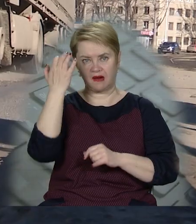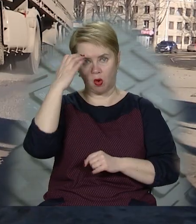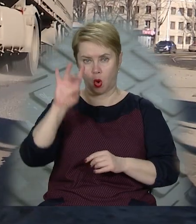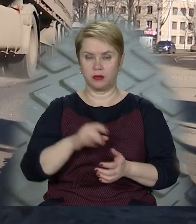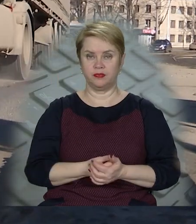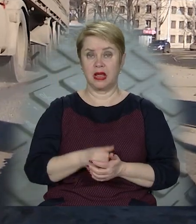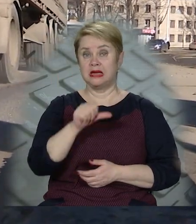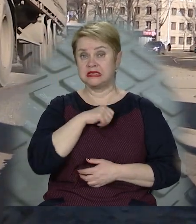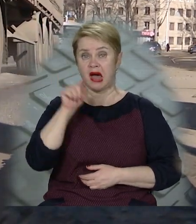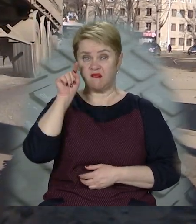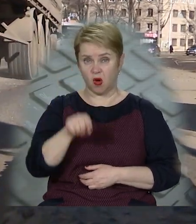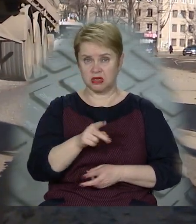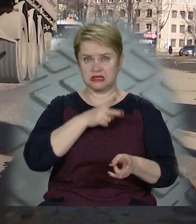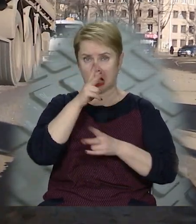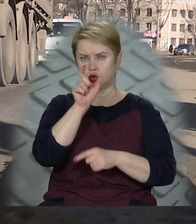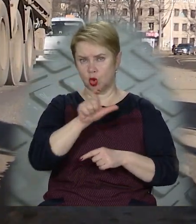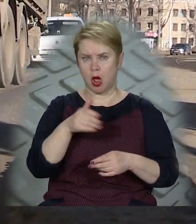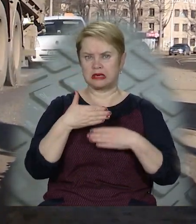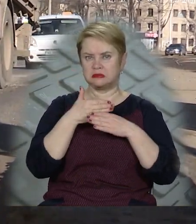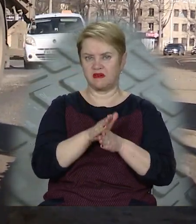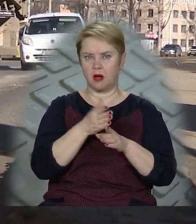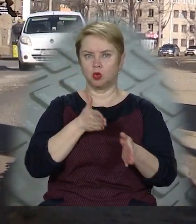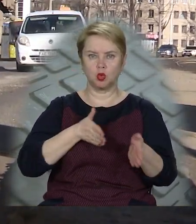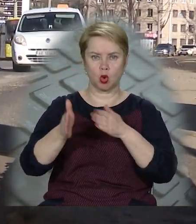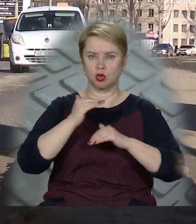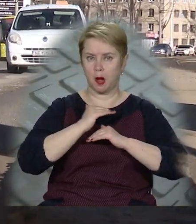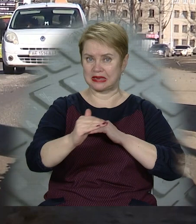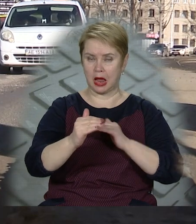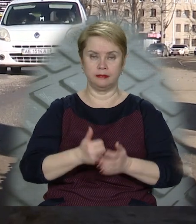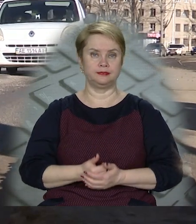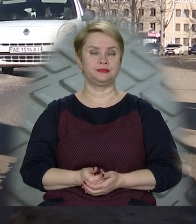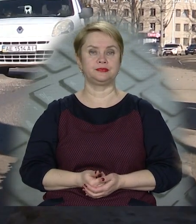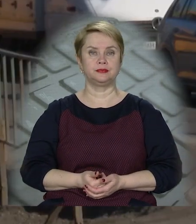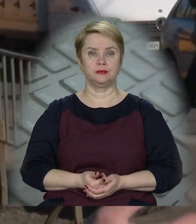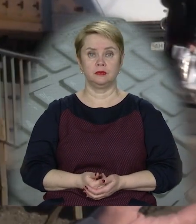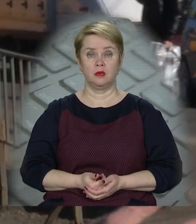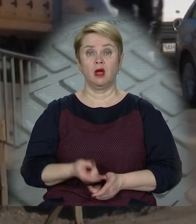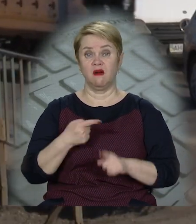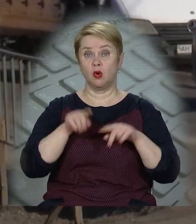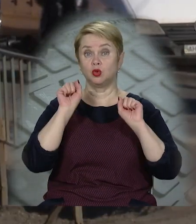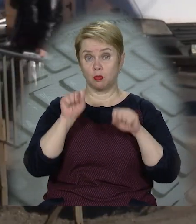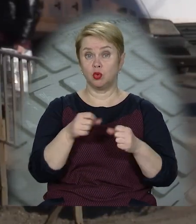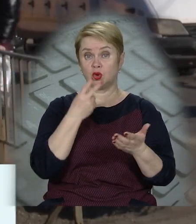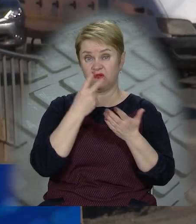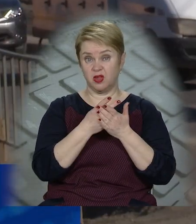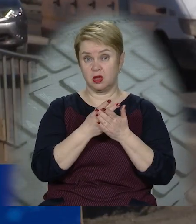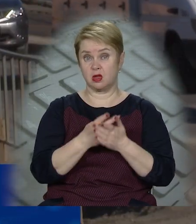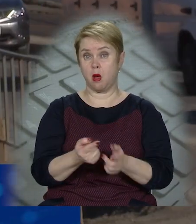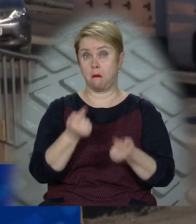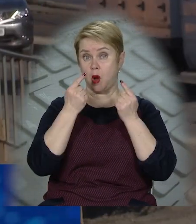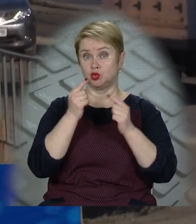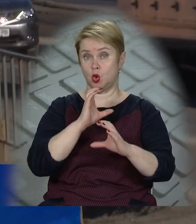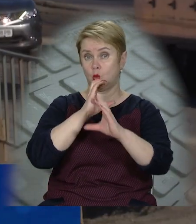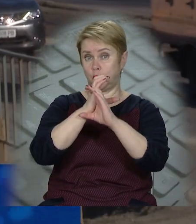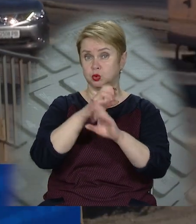Кривого Рогу. Саме вони, скаржаться люди, і розбивають дорожні покриття. Ось ми можемо бачити, великі грузи